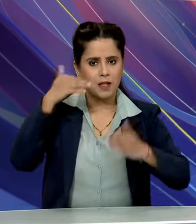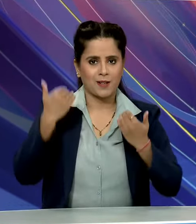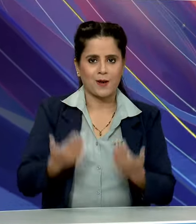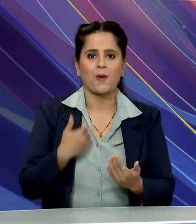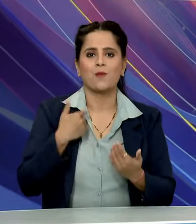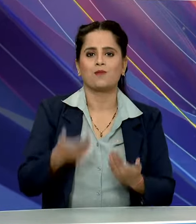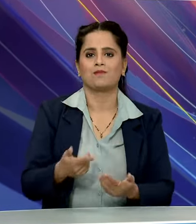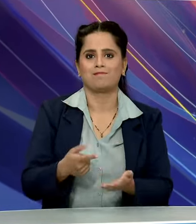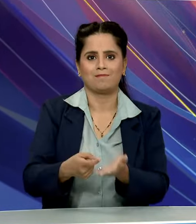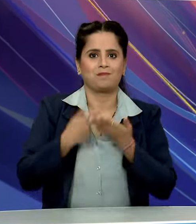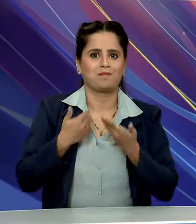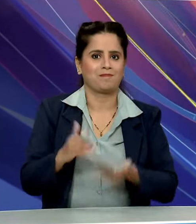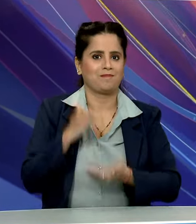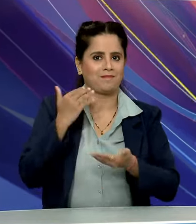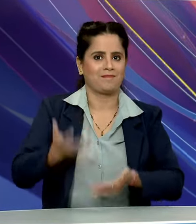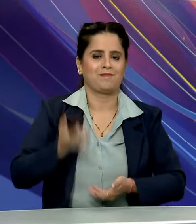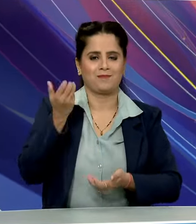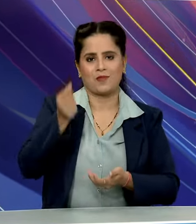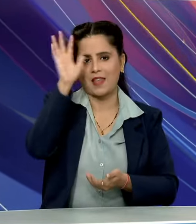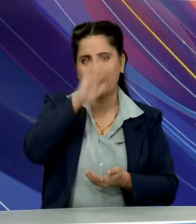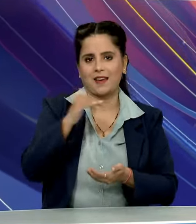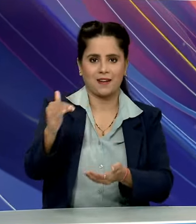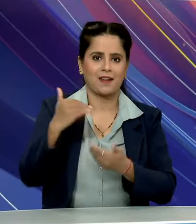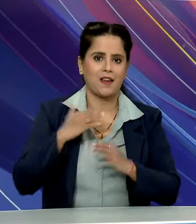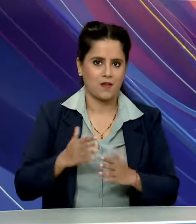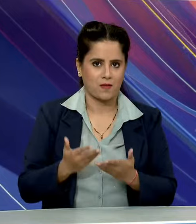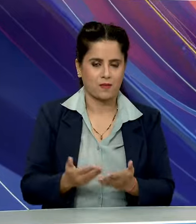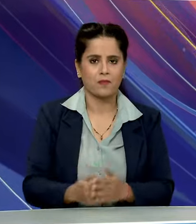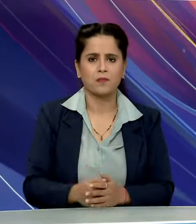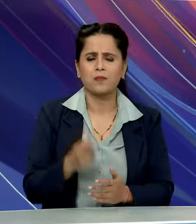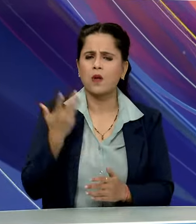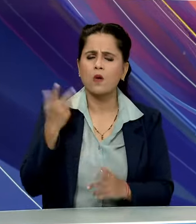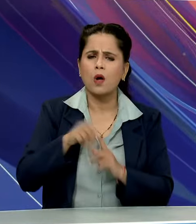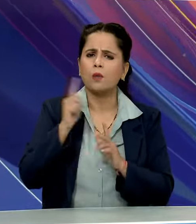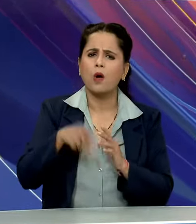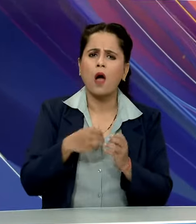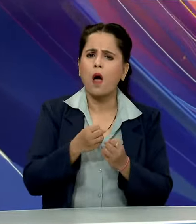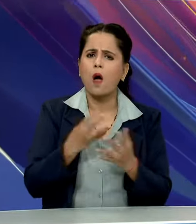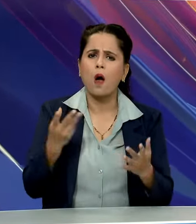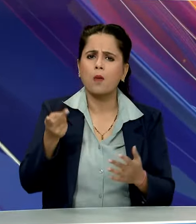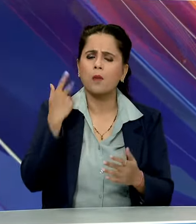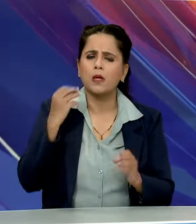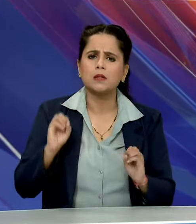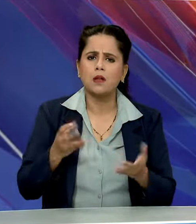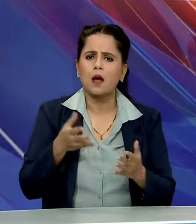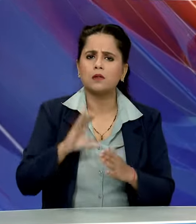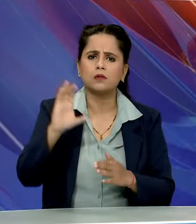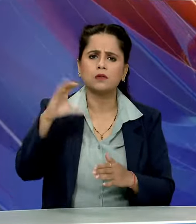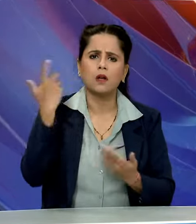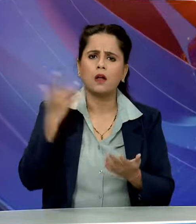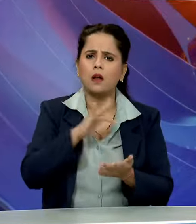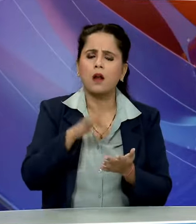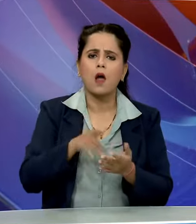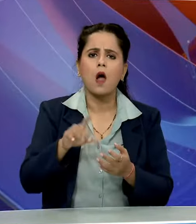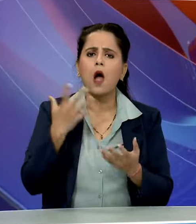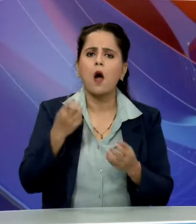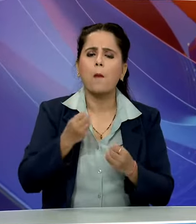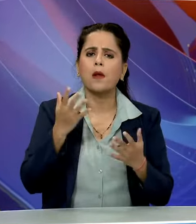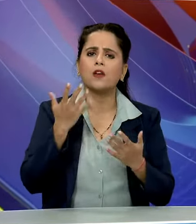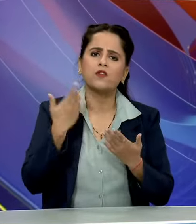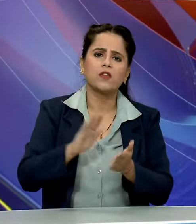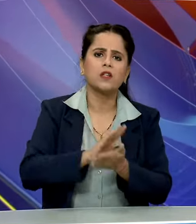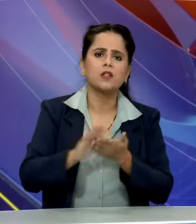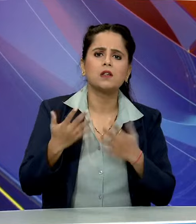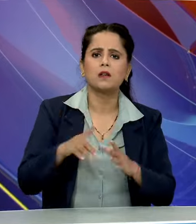हमें ये मानसमान जो है भारत सरकार के द्वारा दिया गया है कितने प्रोजेक्ट्स आपने वहां पर शुरू किये कितना प्रोजेक्ट्स आपका complete हुआ